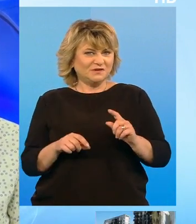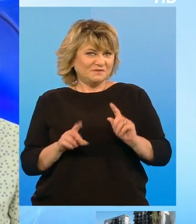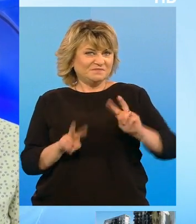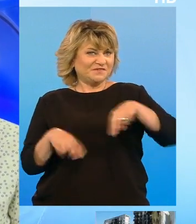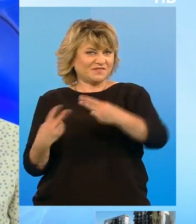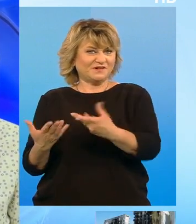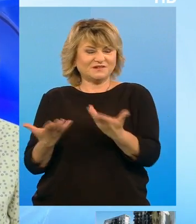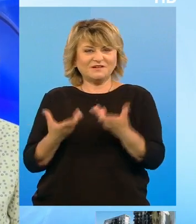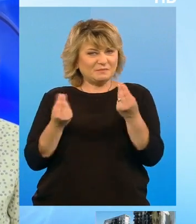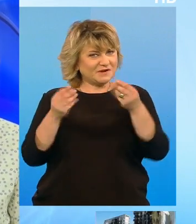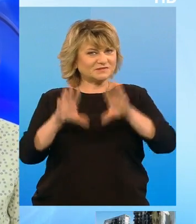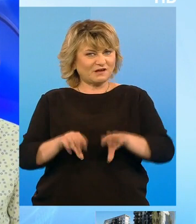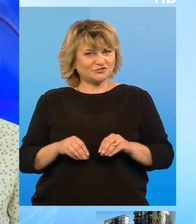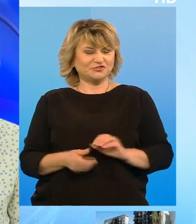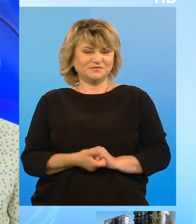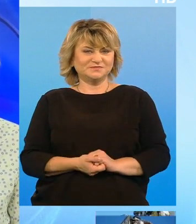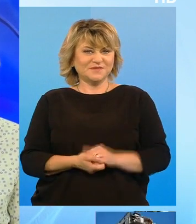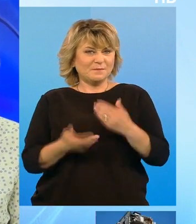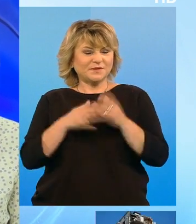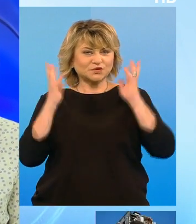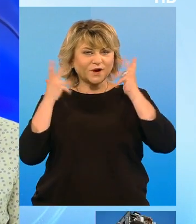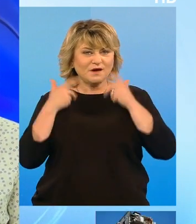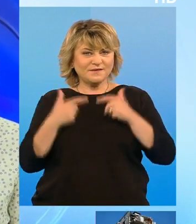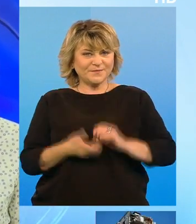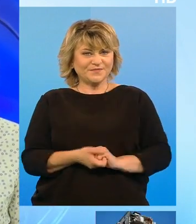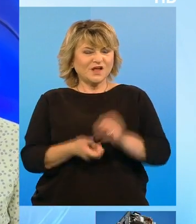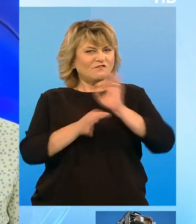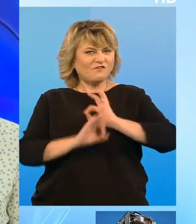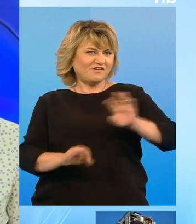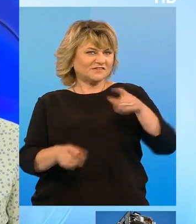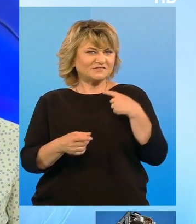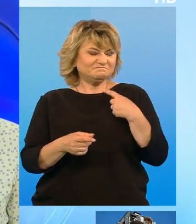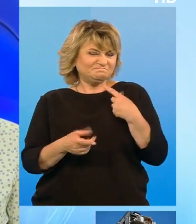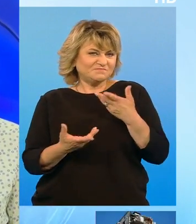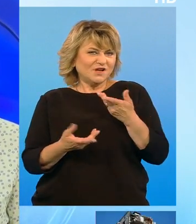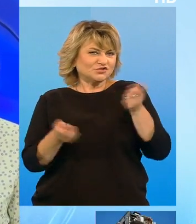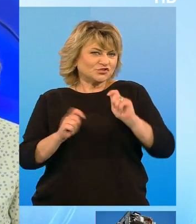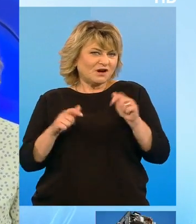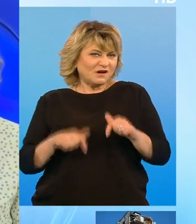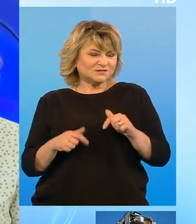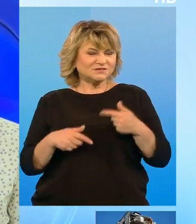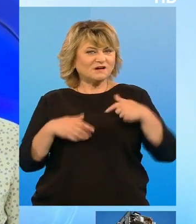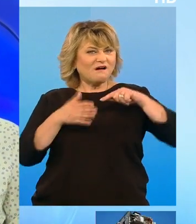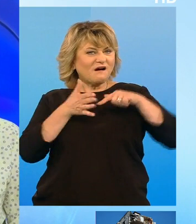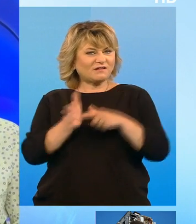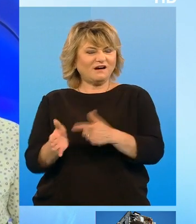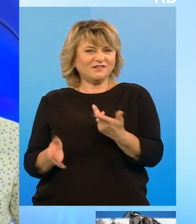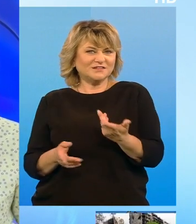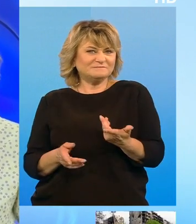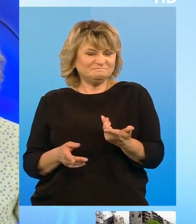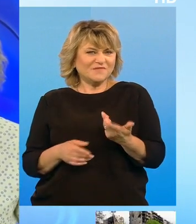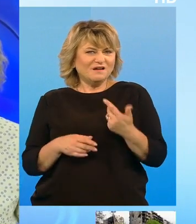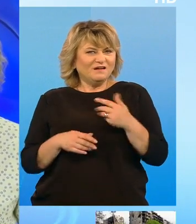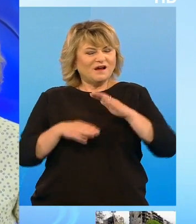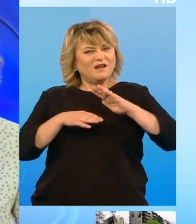pe care e bine să le accepte. Pentru ulei, foarte sociale astăzi și arată latura lor frumoasă,